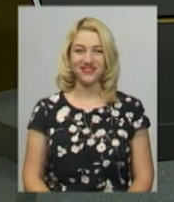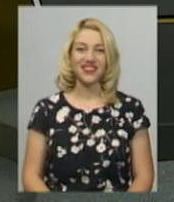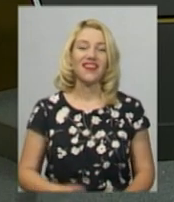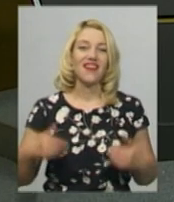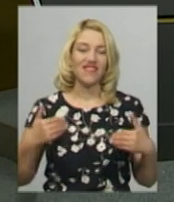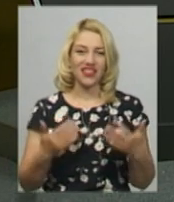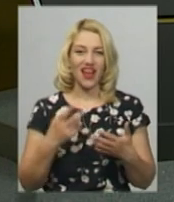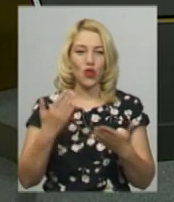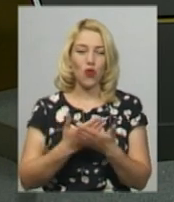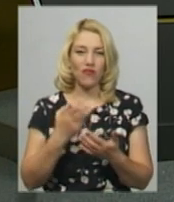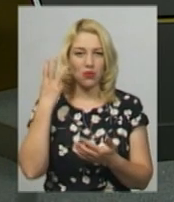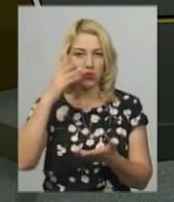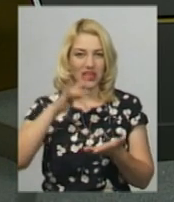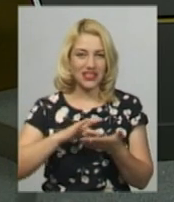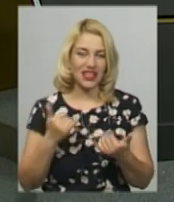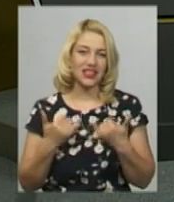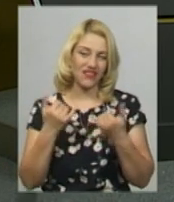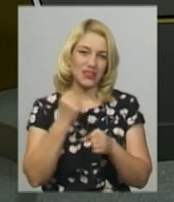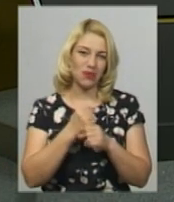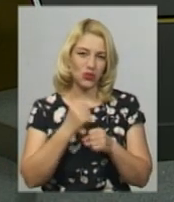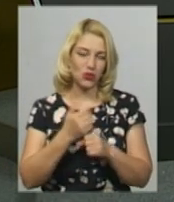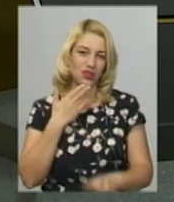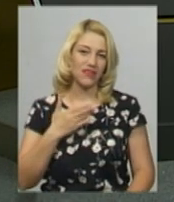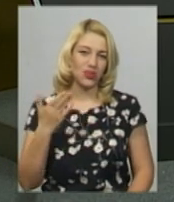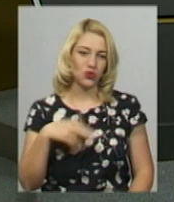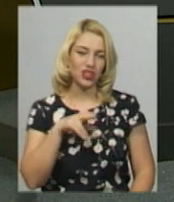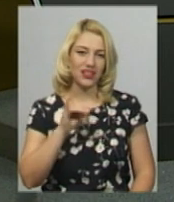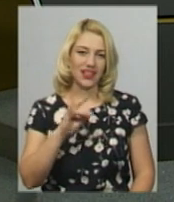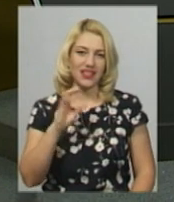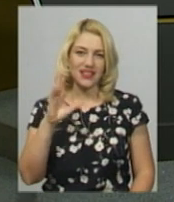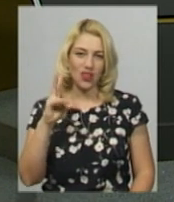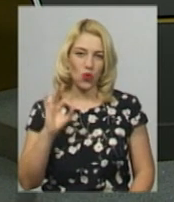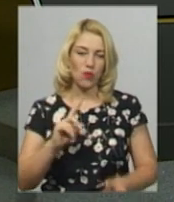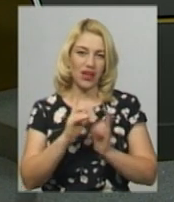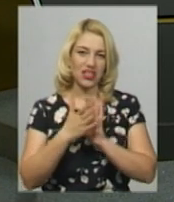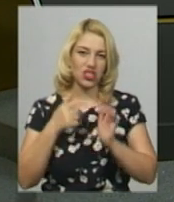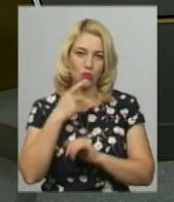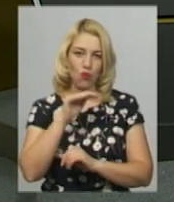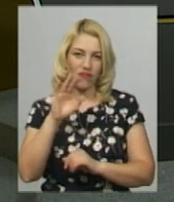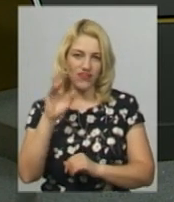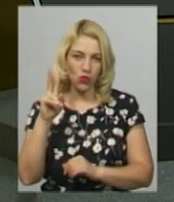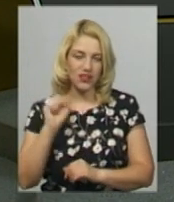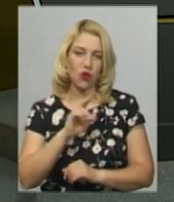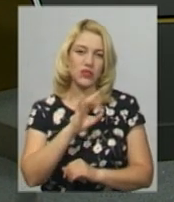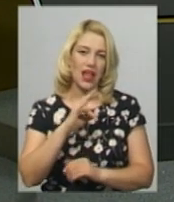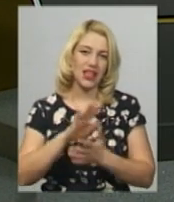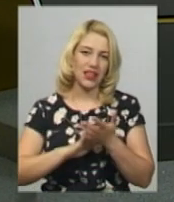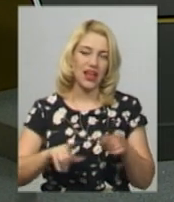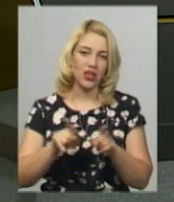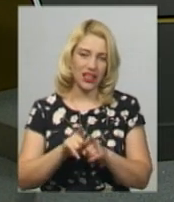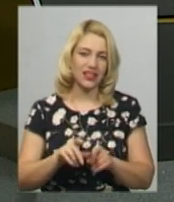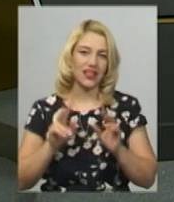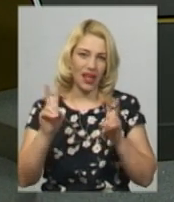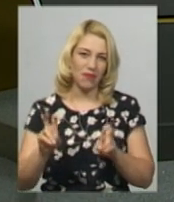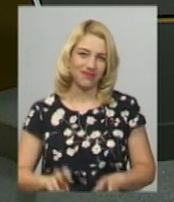Вітаю, новини в ефірі Поділля Центр. У студії для вас працюють ведуча Дарина Денисенко, переклад на жестову мову Оксана Фіновська. Далі коротко про